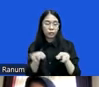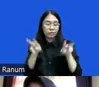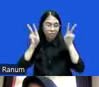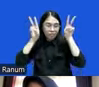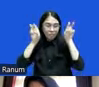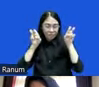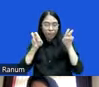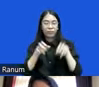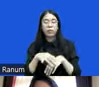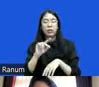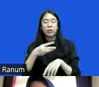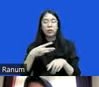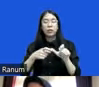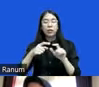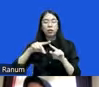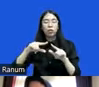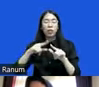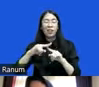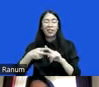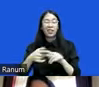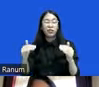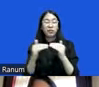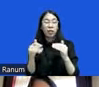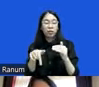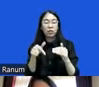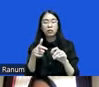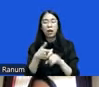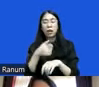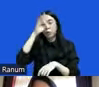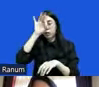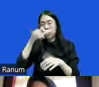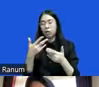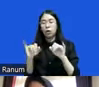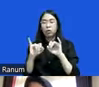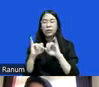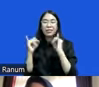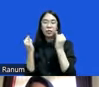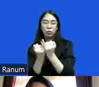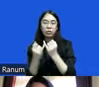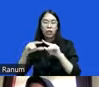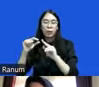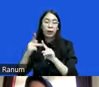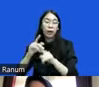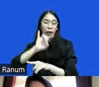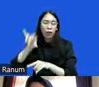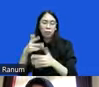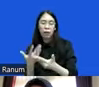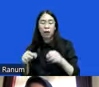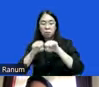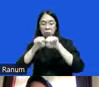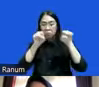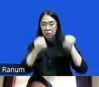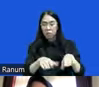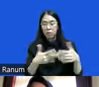-RJ kan gitu ya oleh pihak kepolisian dan juga oleh institusi aparat penegak hukum yang lain bagaimana implementasinya bagaimana penegakan